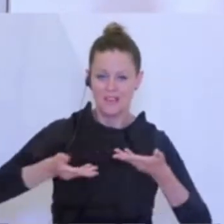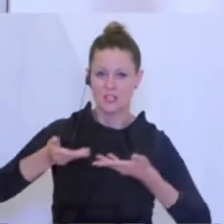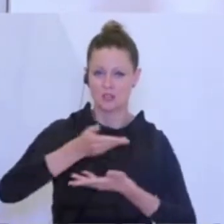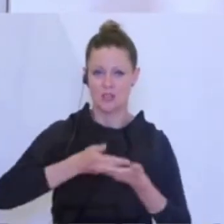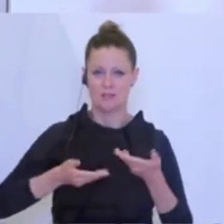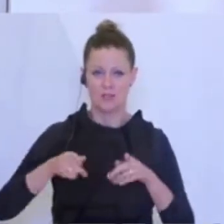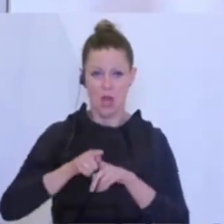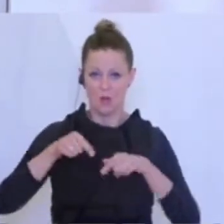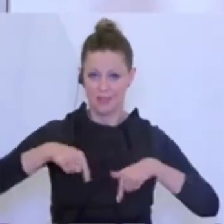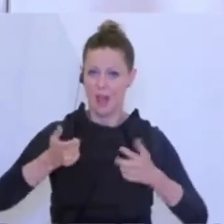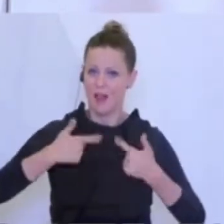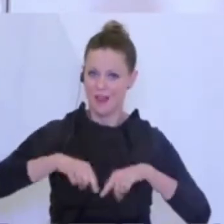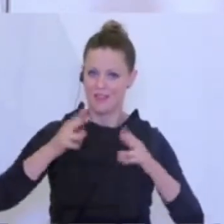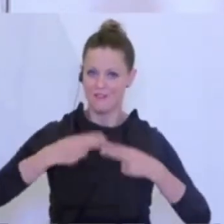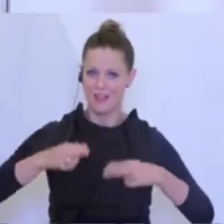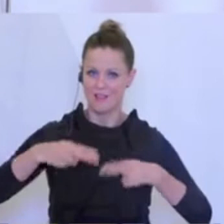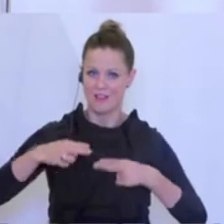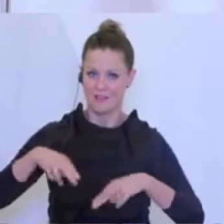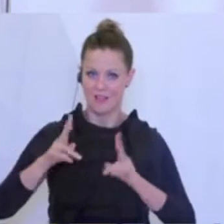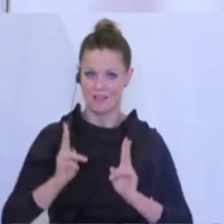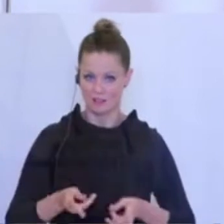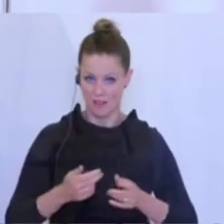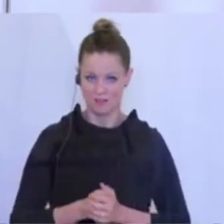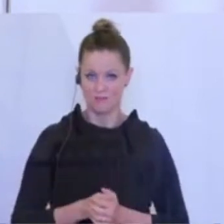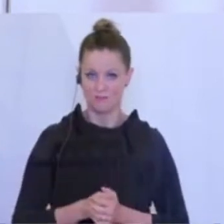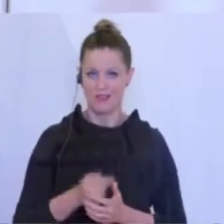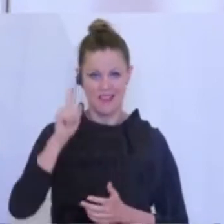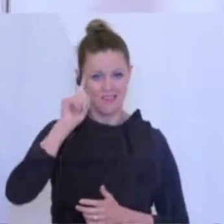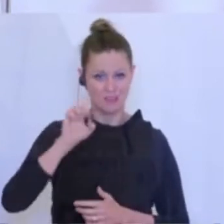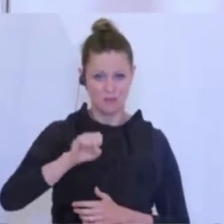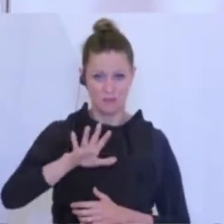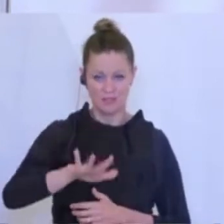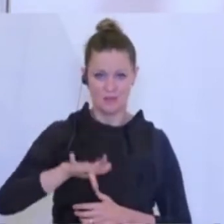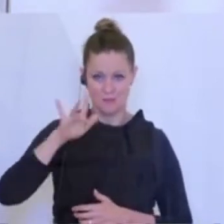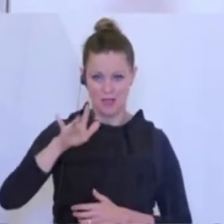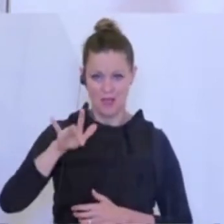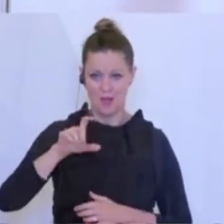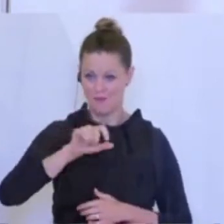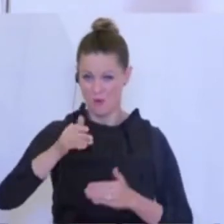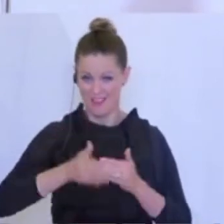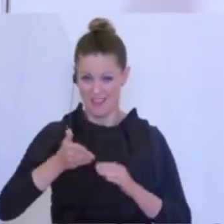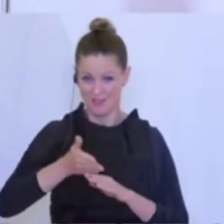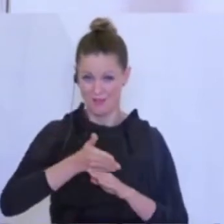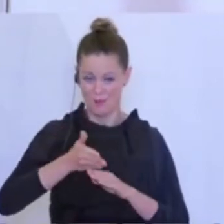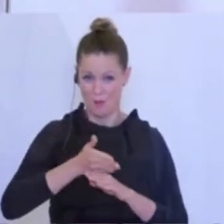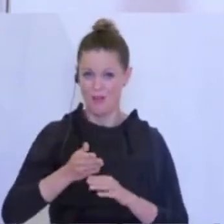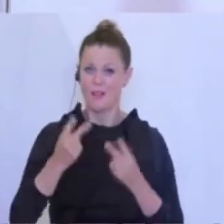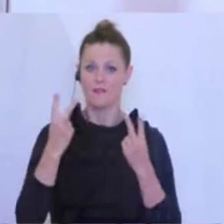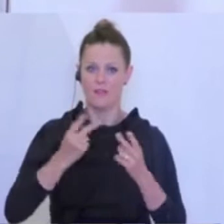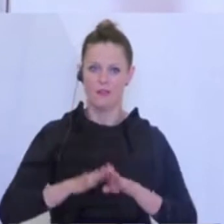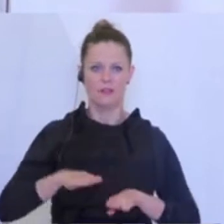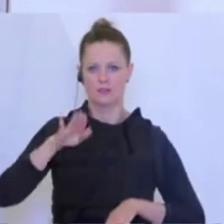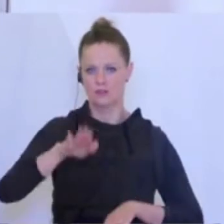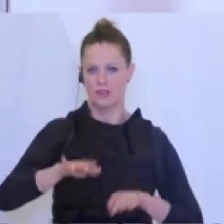Wiederöffnung unseres Landes fortsetzen können. Sie wissen, am 15. Mai, also Ende der Woche, wird ein bedeutender Schritt